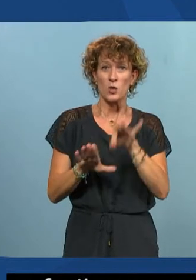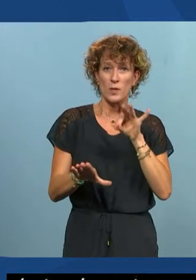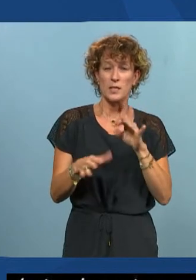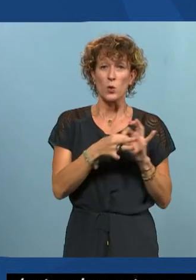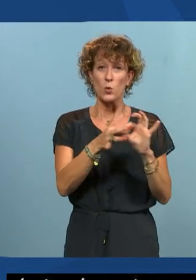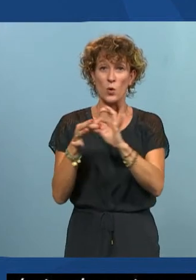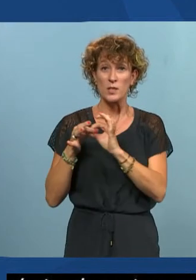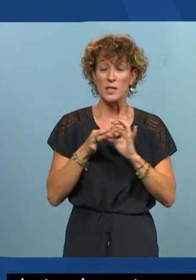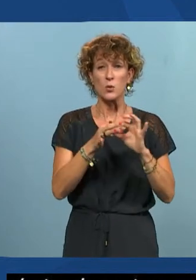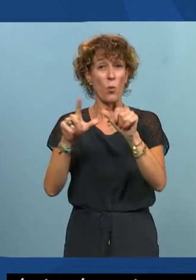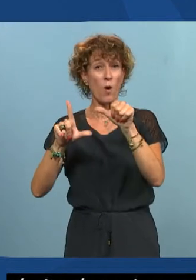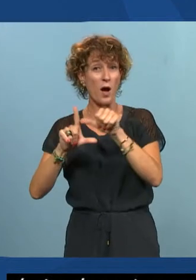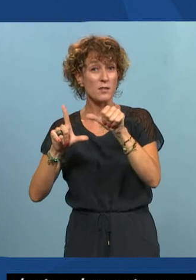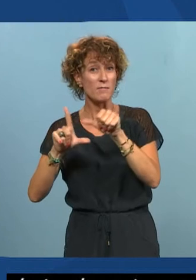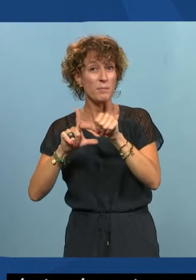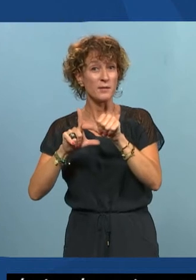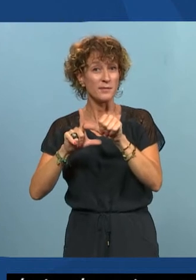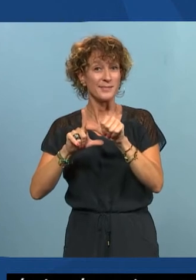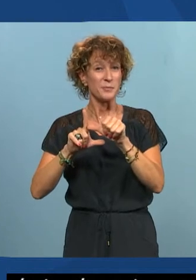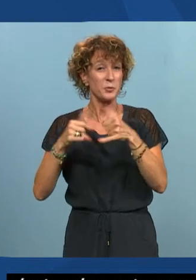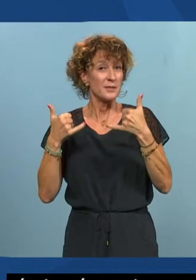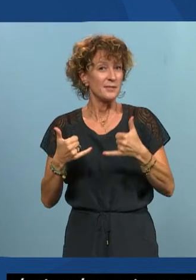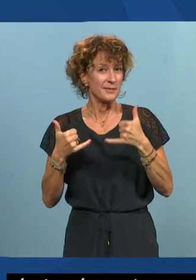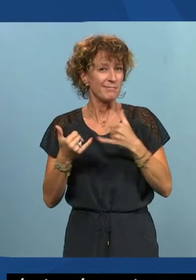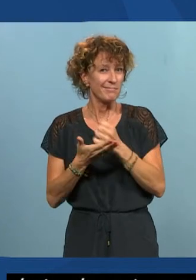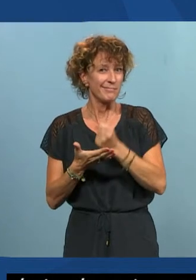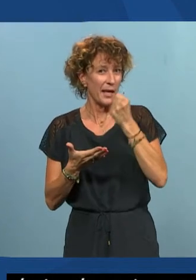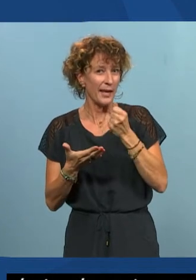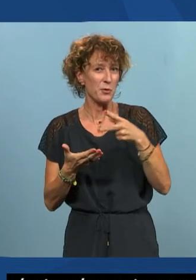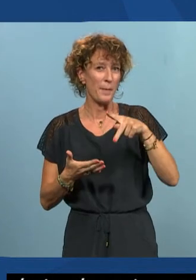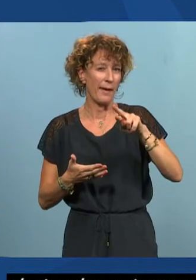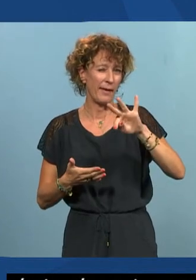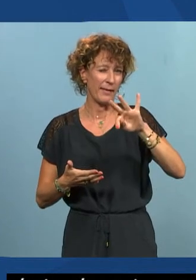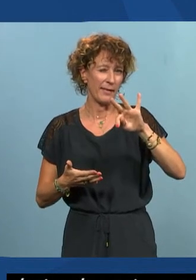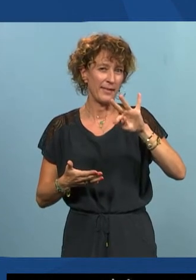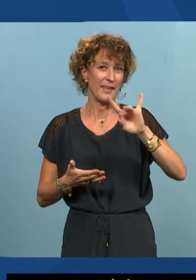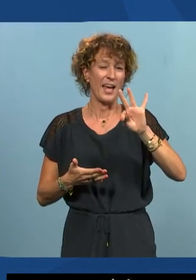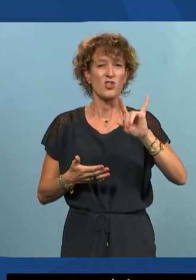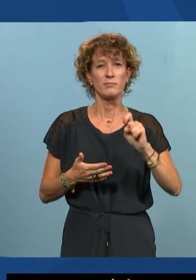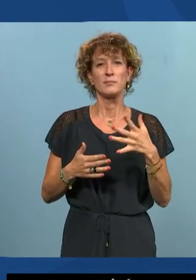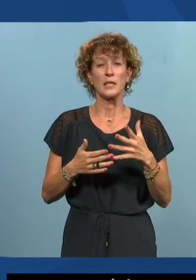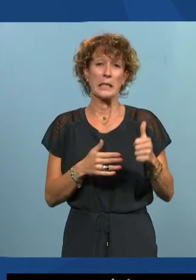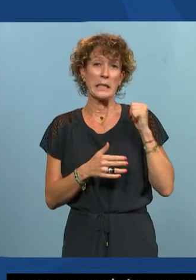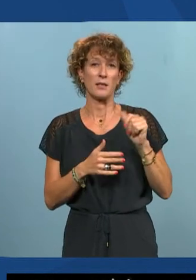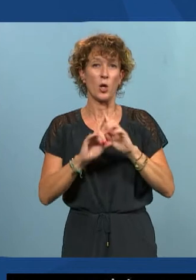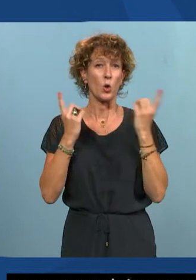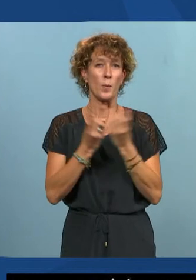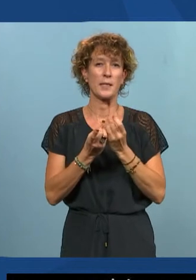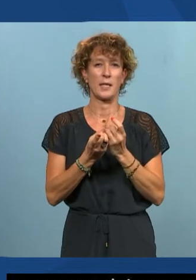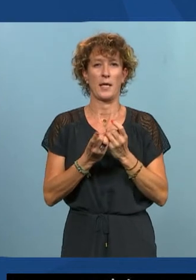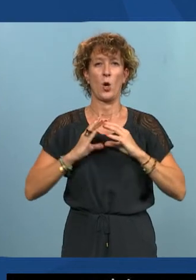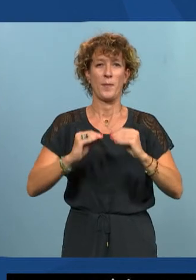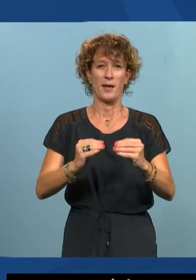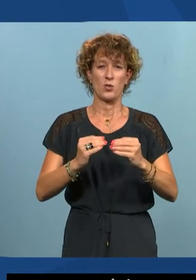à GEPIP, pour ce PRITH, et je pense qu'aujourd'hui, suite au comité opérationnel d'hier, on peut être très fiers de